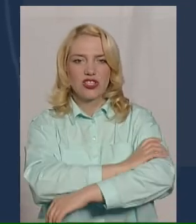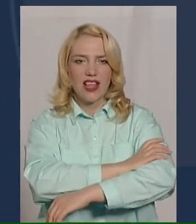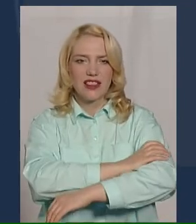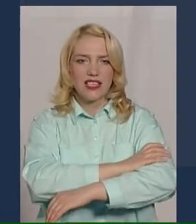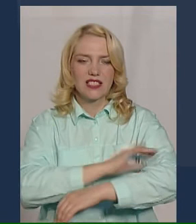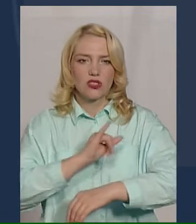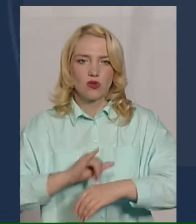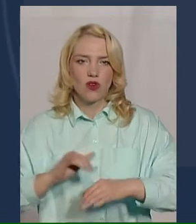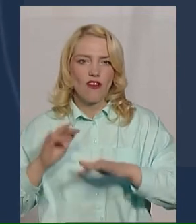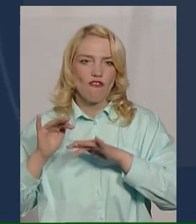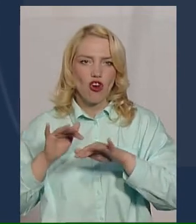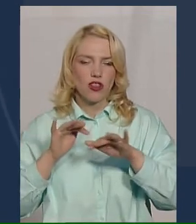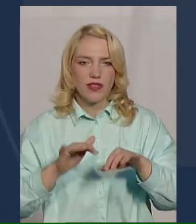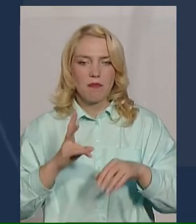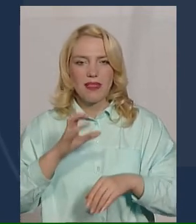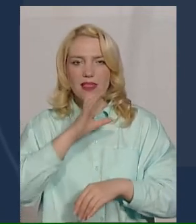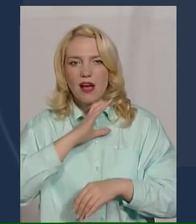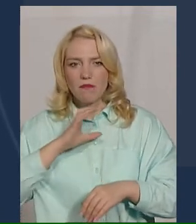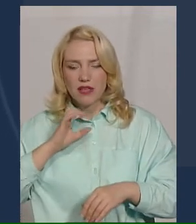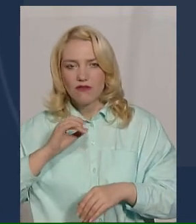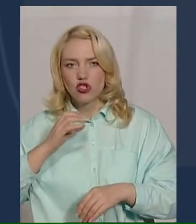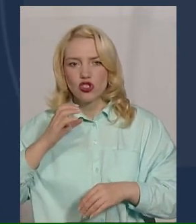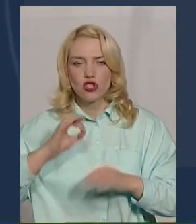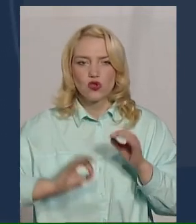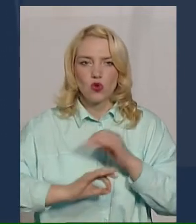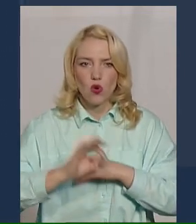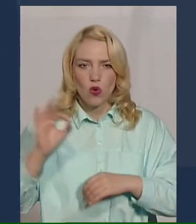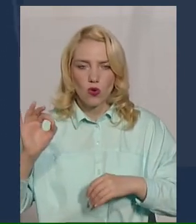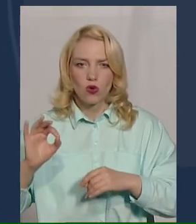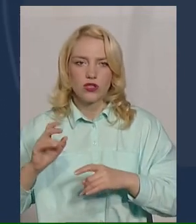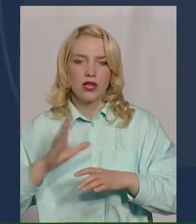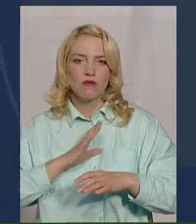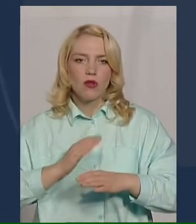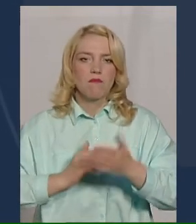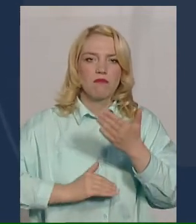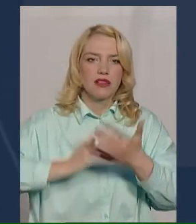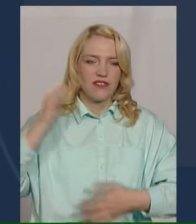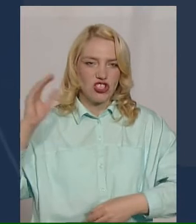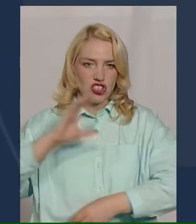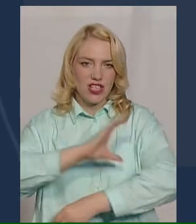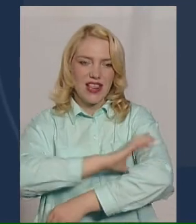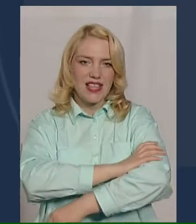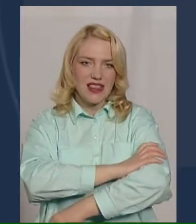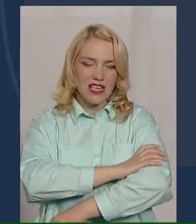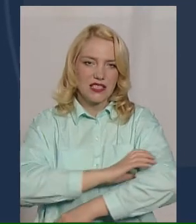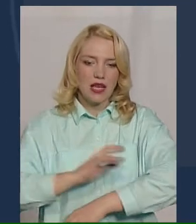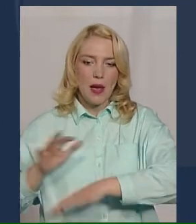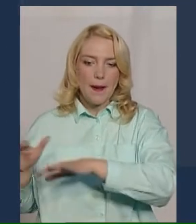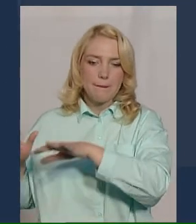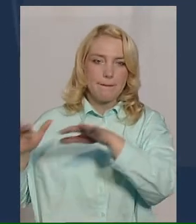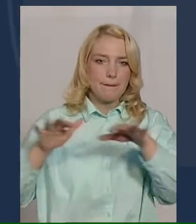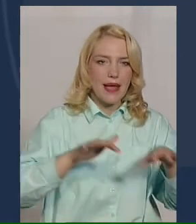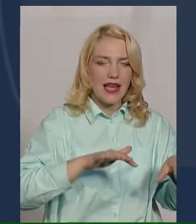атмосферними фронтами. І на півночній сході його блокували поля підвищеного тиску. Переміщення не було.